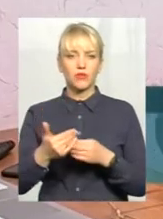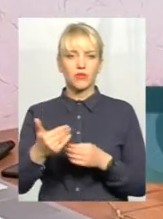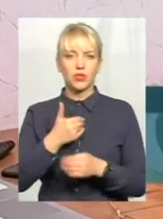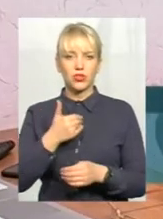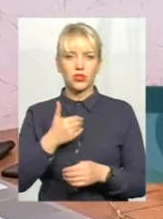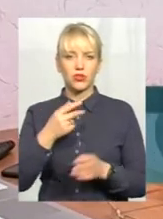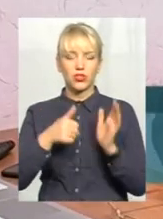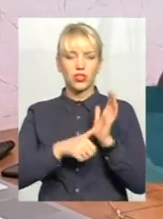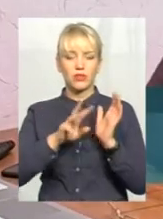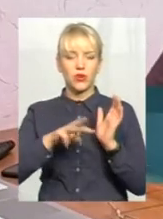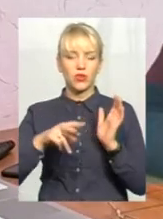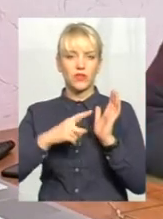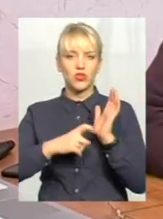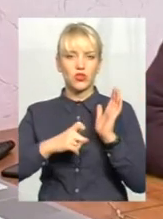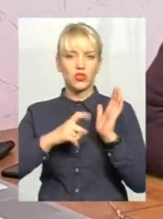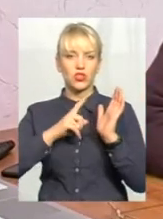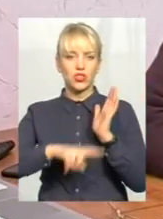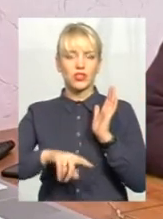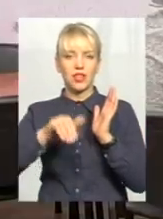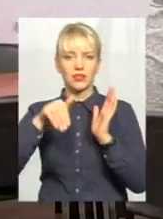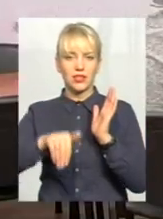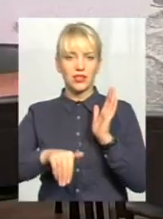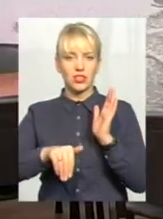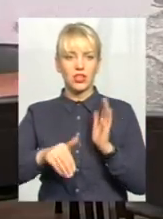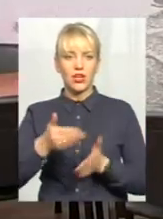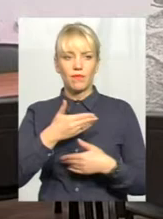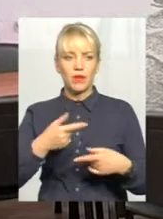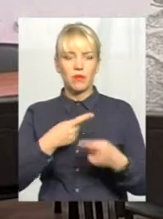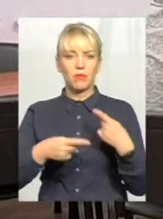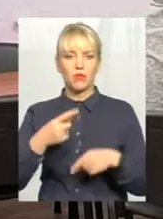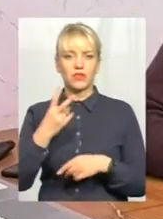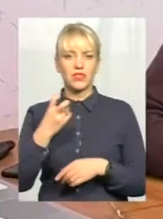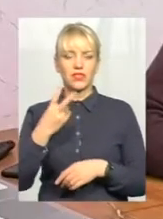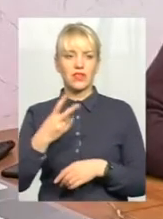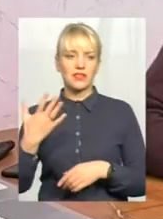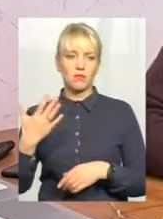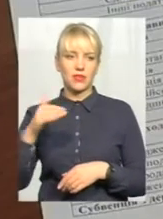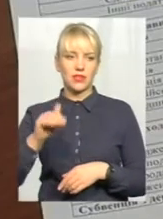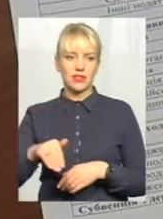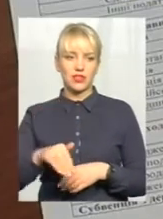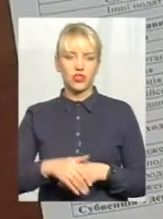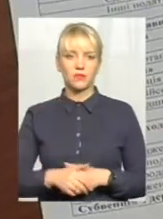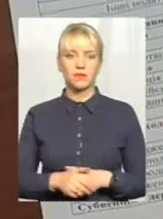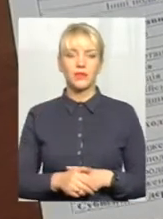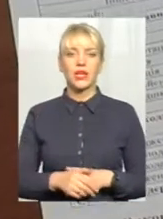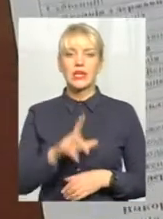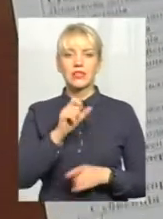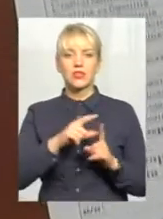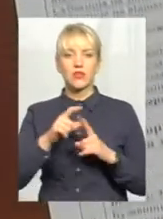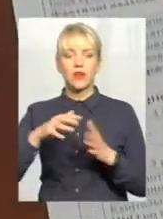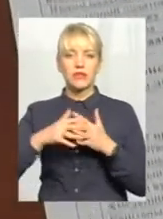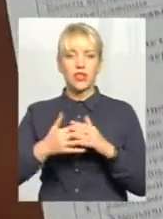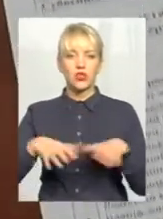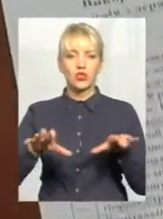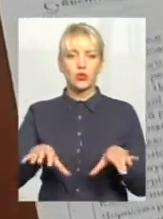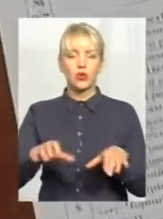660 тисяч, і ми повернули 225 тисяч. За словами селищного